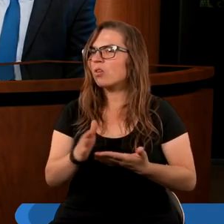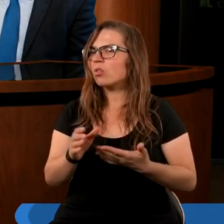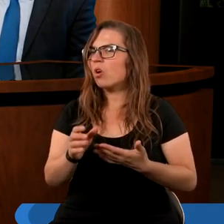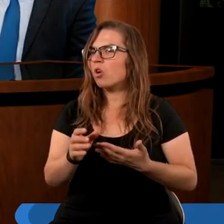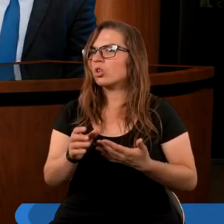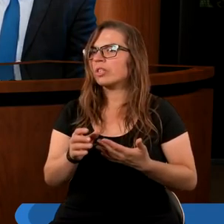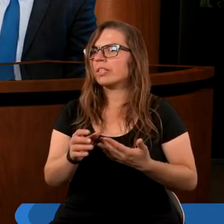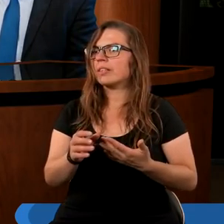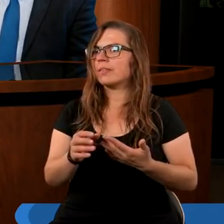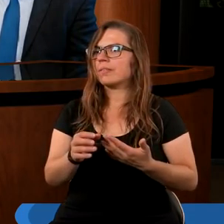niezależności, postawa buntu,